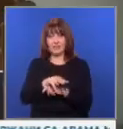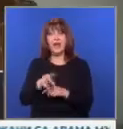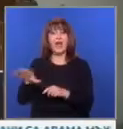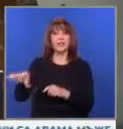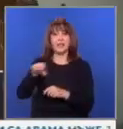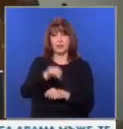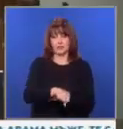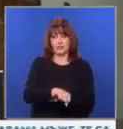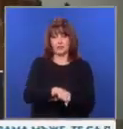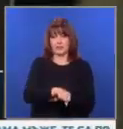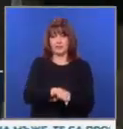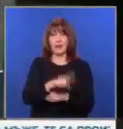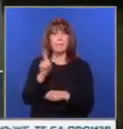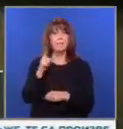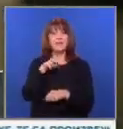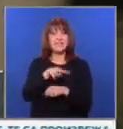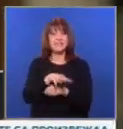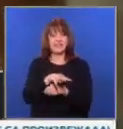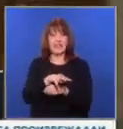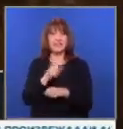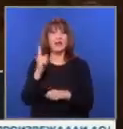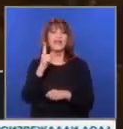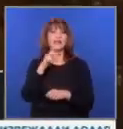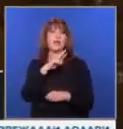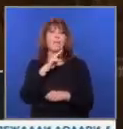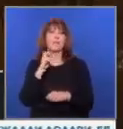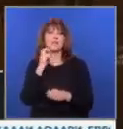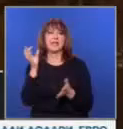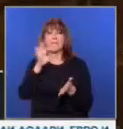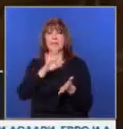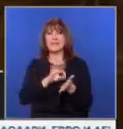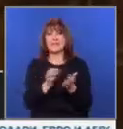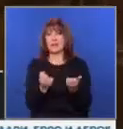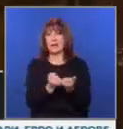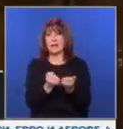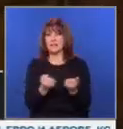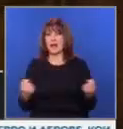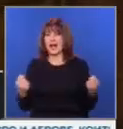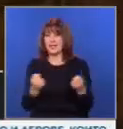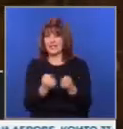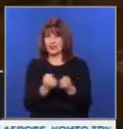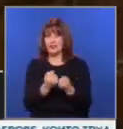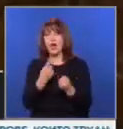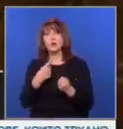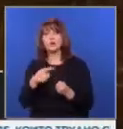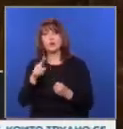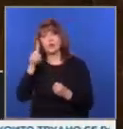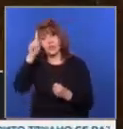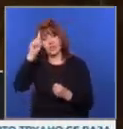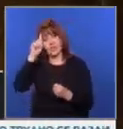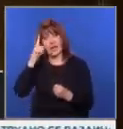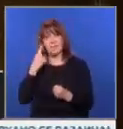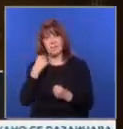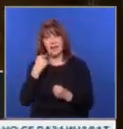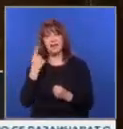доведени. Първият свидетел, който даде показания днес е един от полицаите пристигнал на мястото на катастрофата. Другата изслушена свидетелка е млада